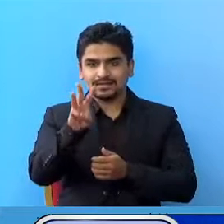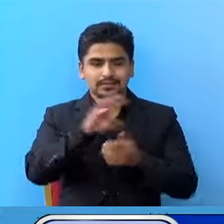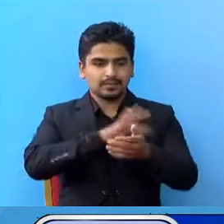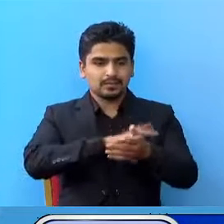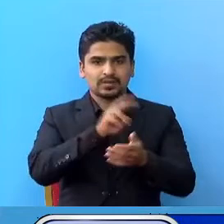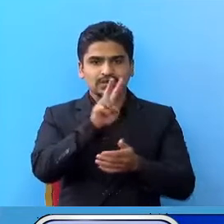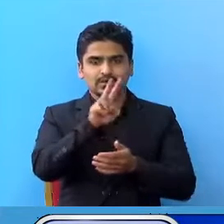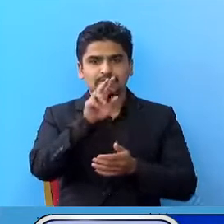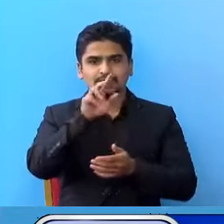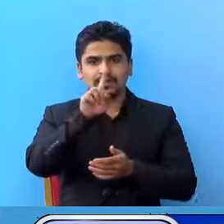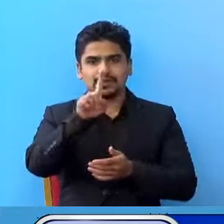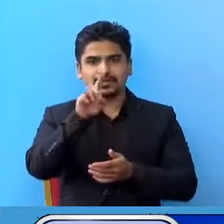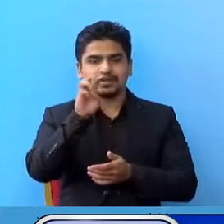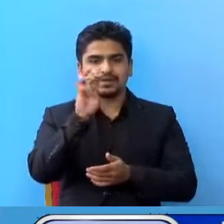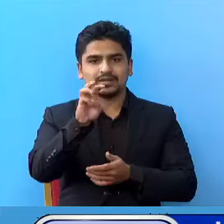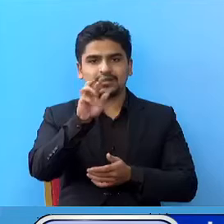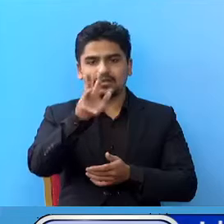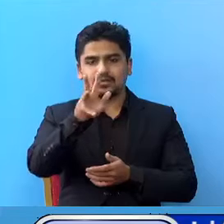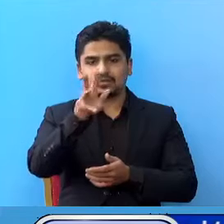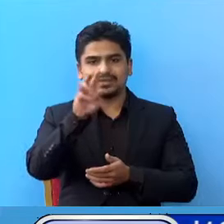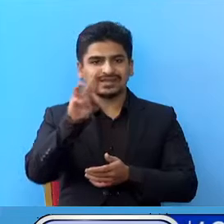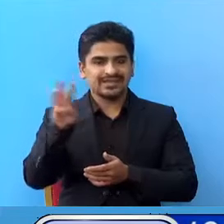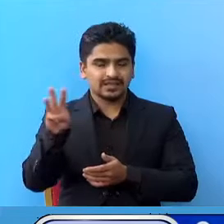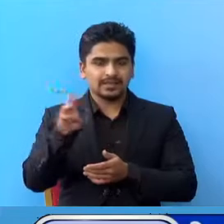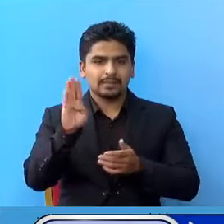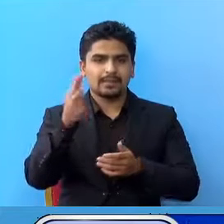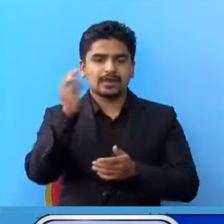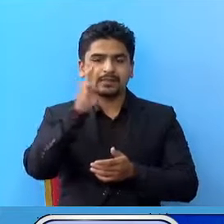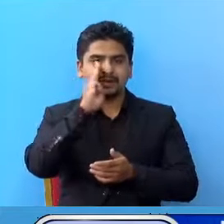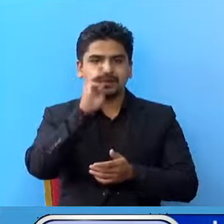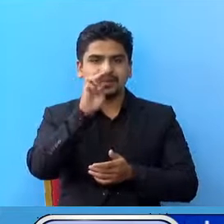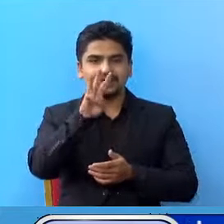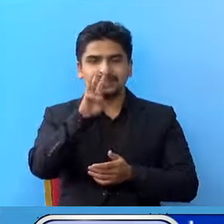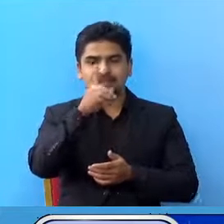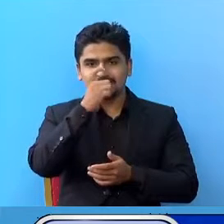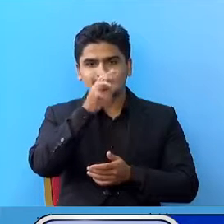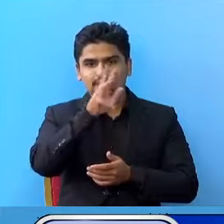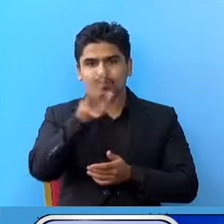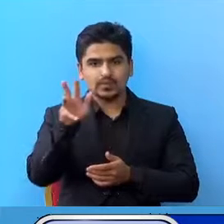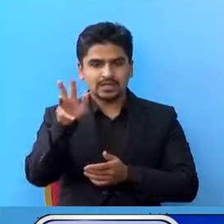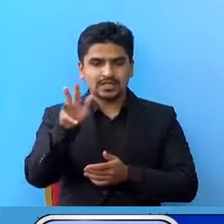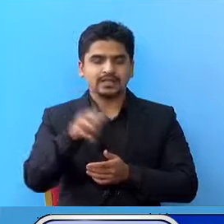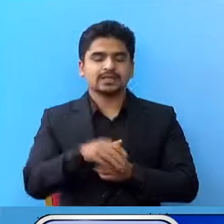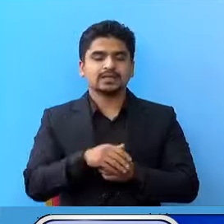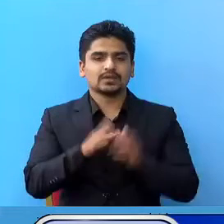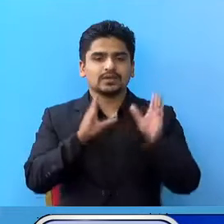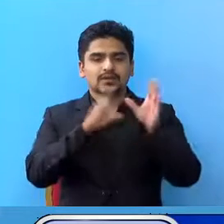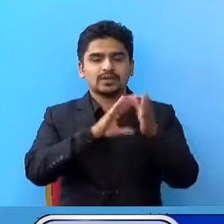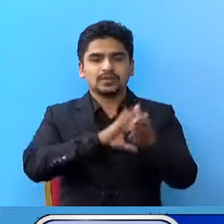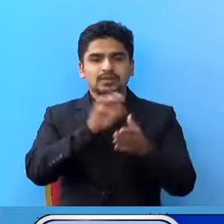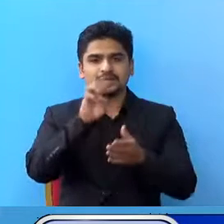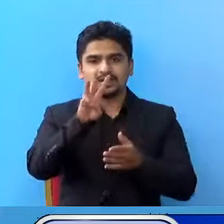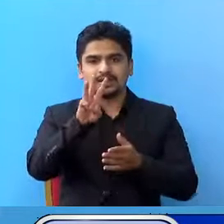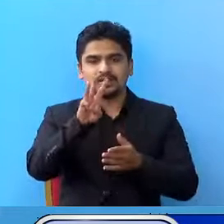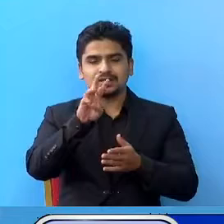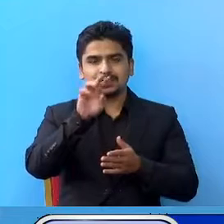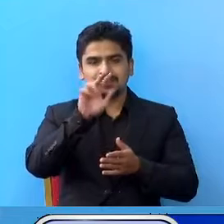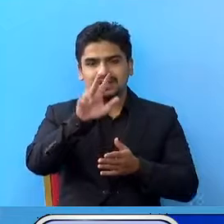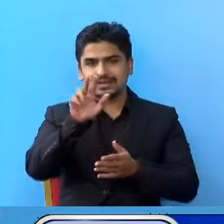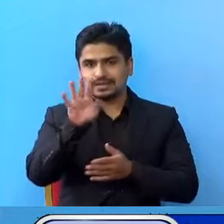प्रदेश दुई मां 1093, बागमत्य प्रदेश मां 39, गंडगी प्रदेश मां 34,